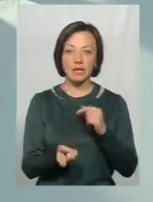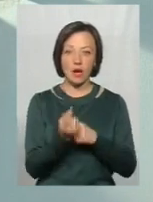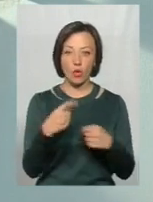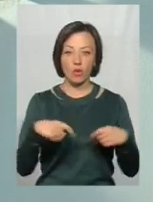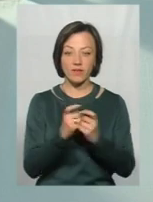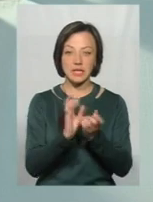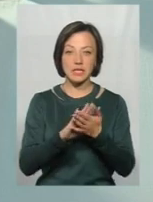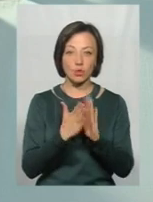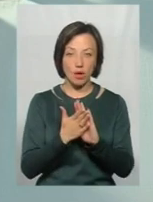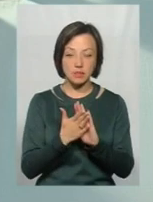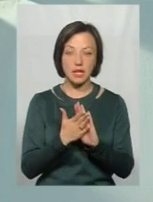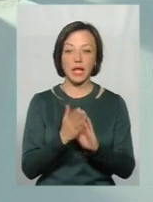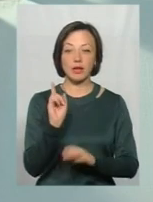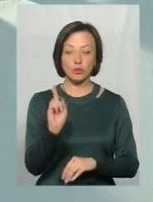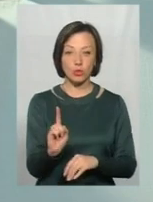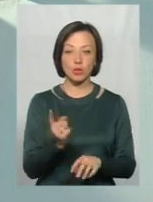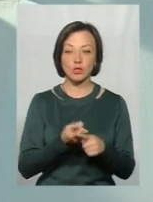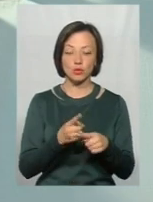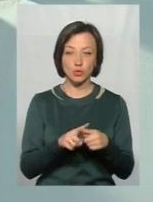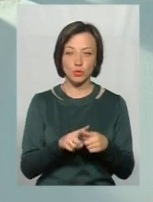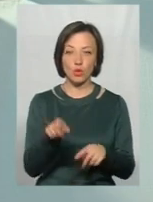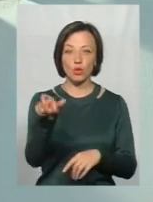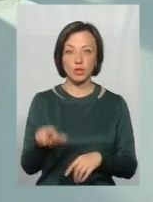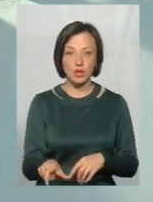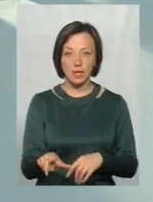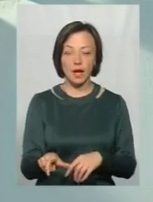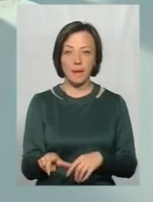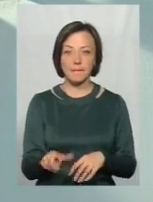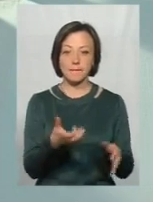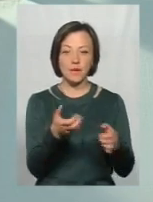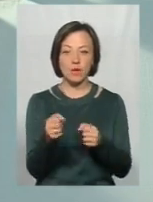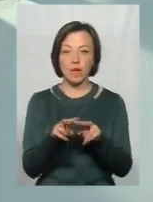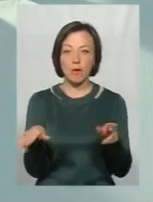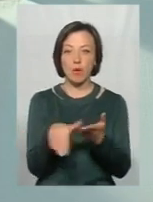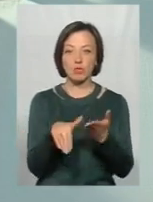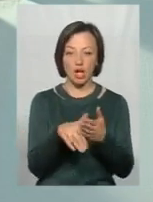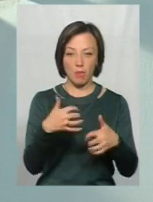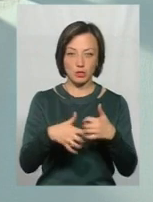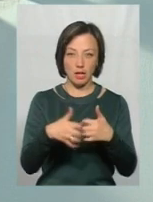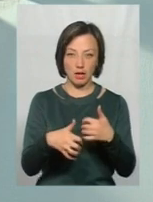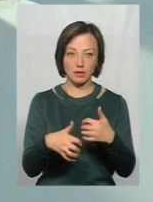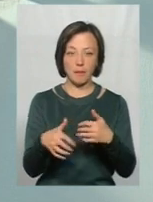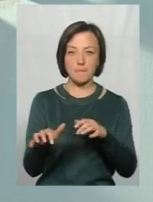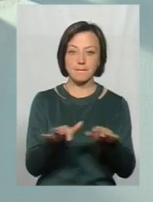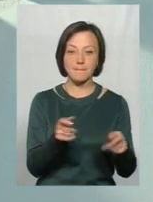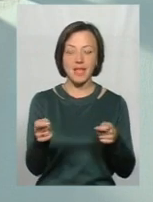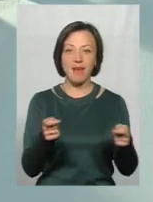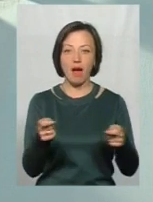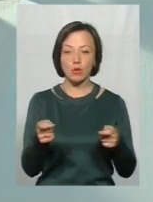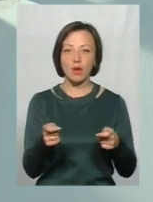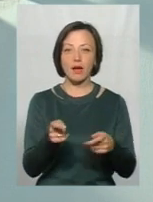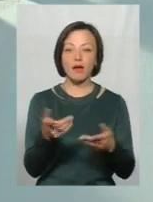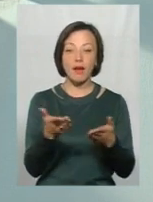конфліктні ситуації, то цю людину беруть як помічника-посередника, тобто медіатора, яка,